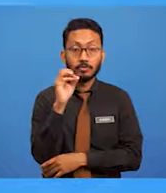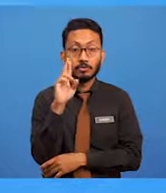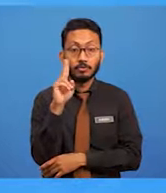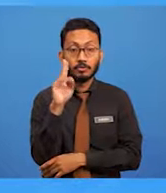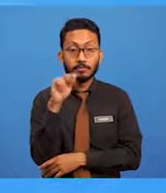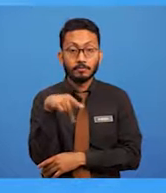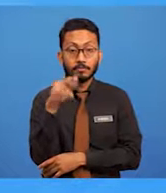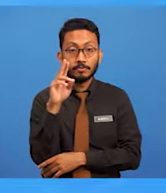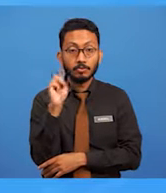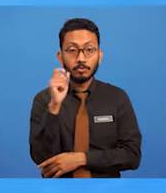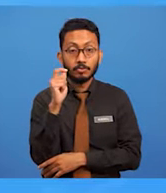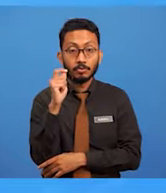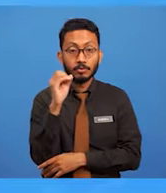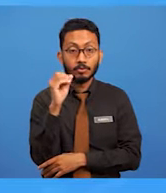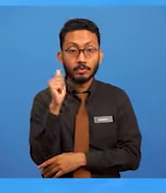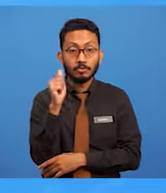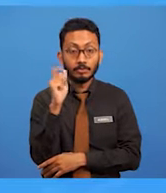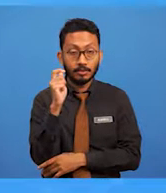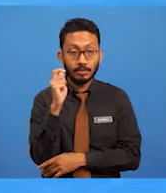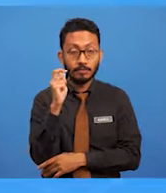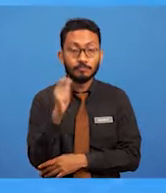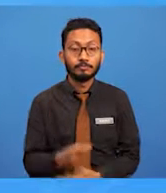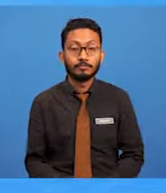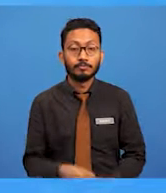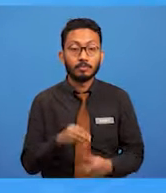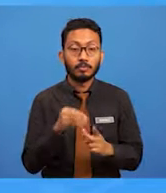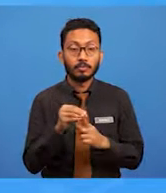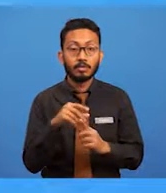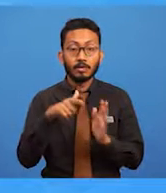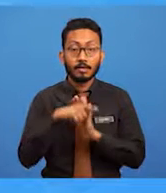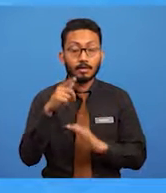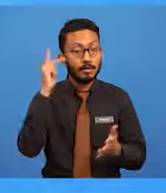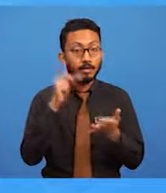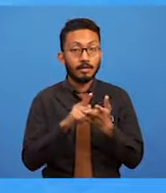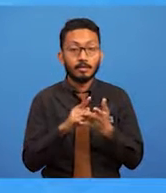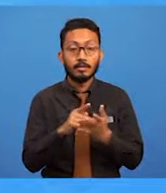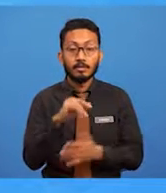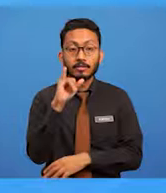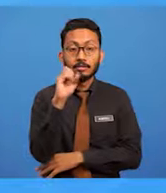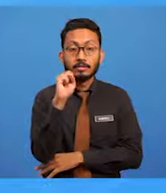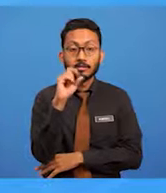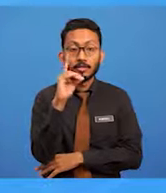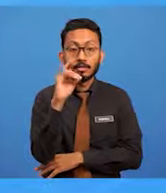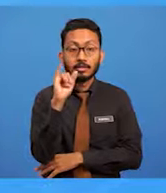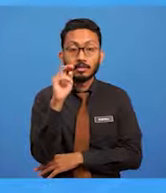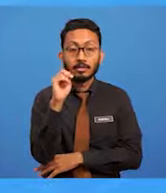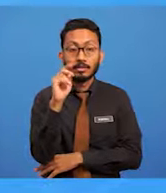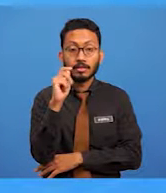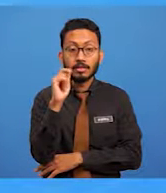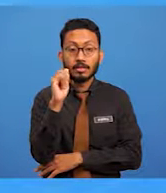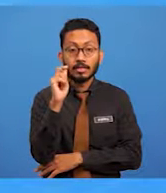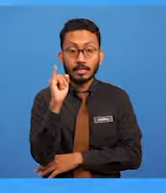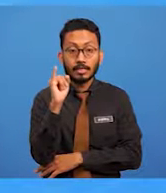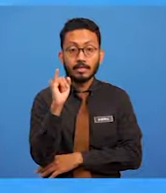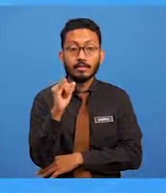Reka bentuk korporat atau lebih dikenali sebagai identiti korporat iaitu identiti